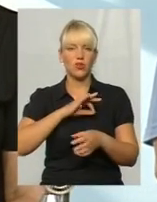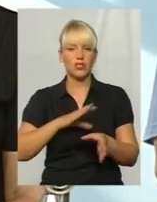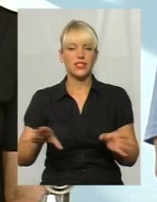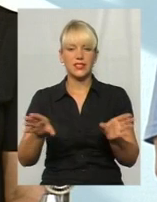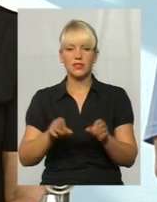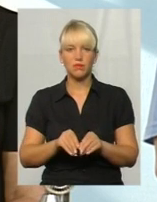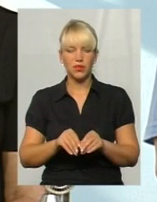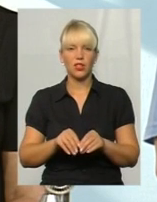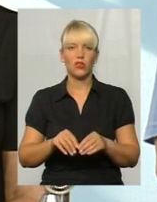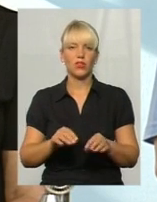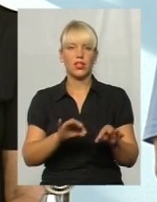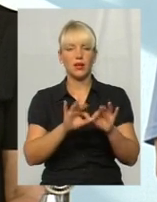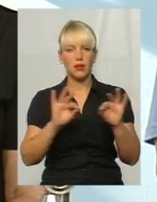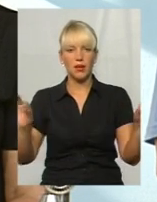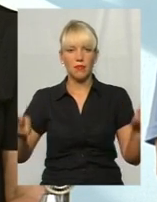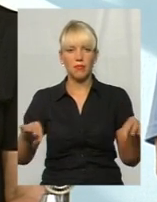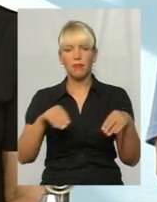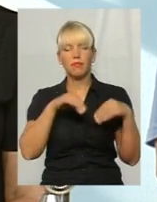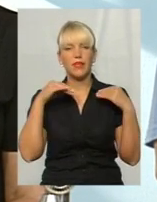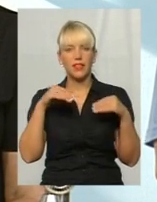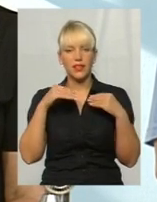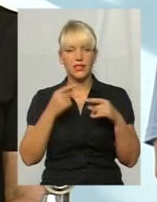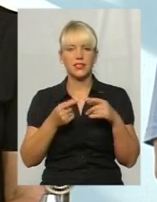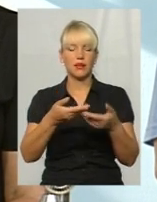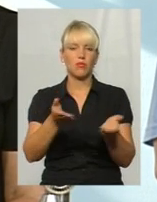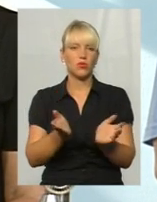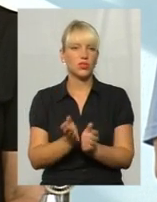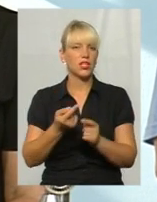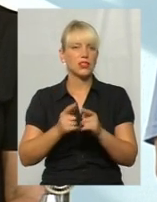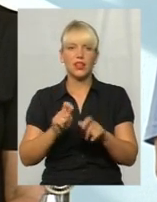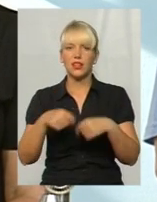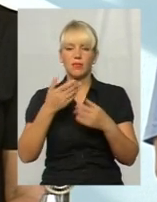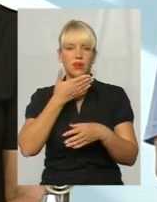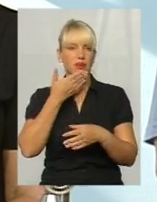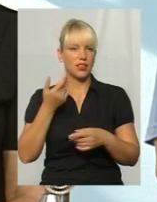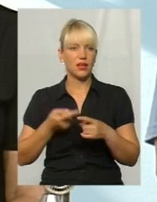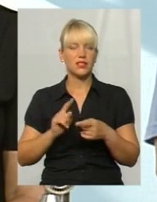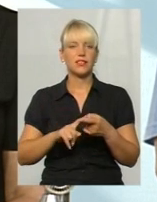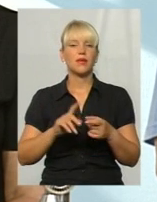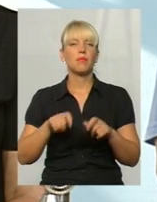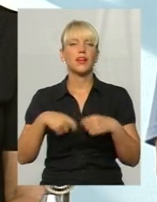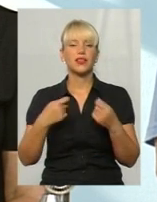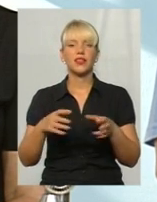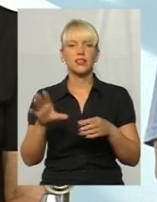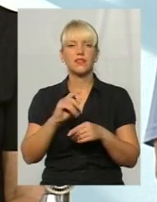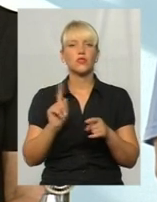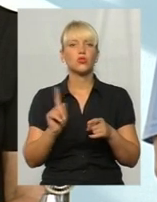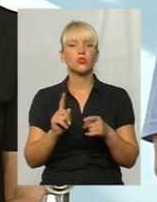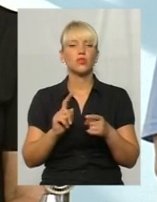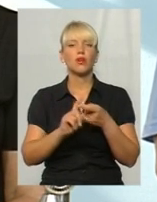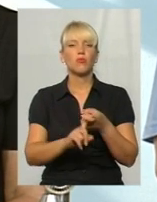посуду, вірус гепатиту, це, як і ВІЛ, не передається. Передається тільки все, що пов'язано з кров'ю і з біологічними рідинами.